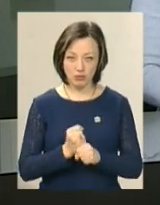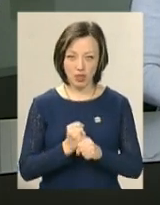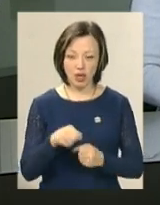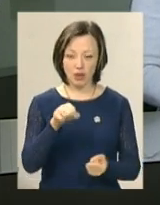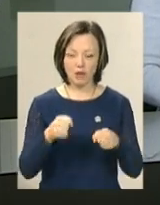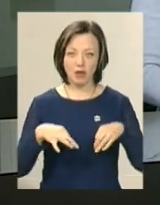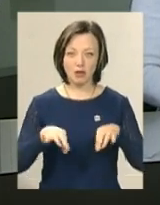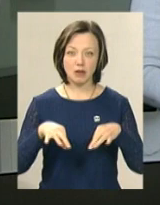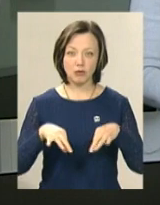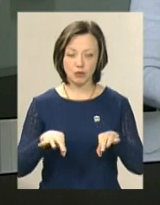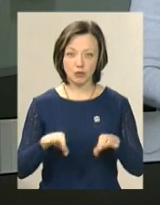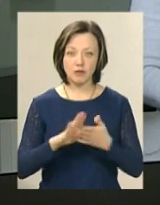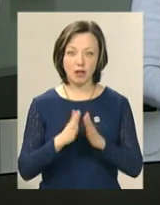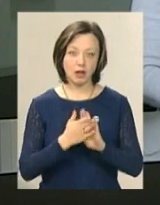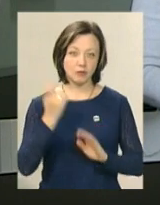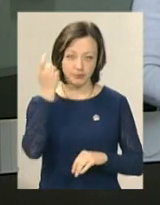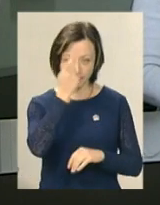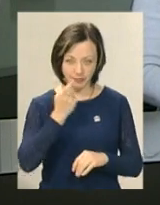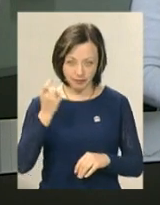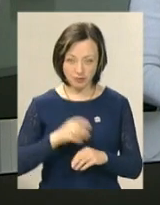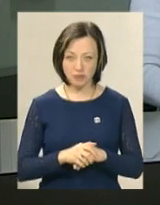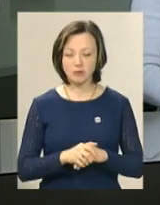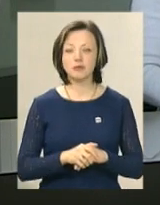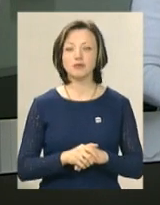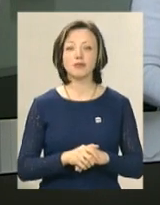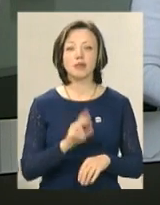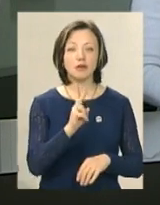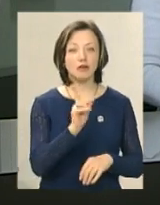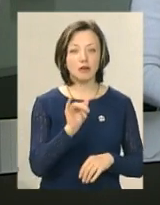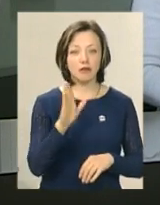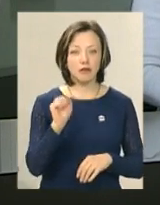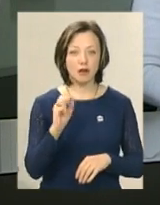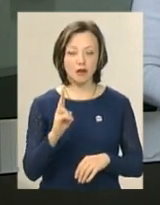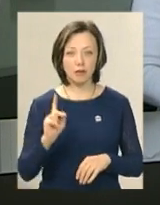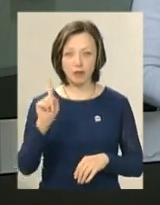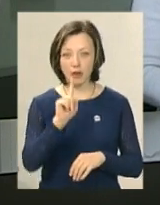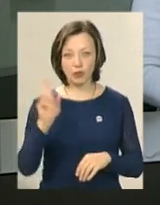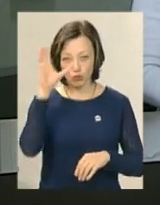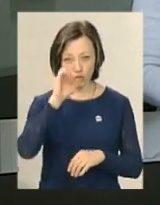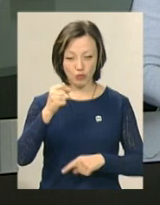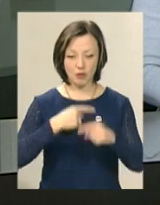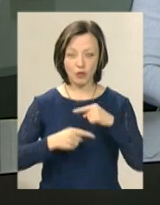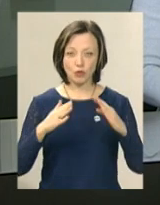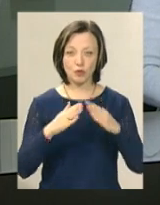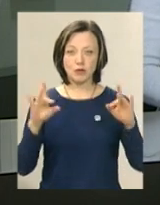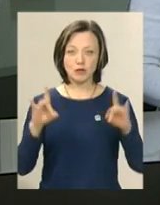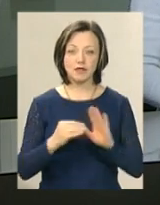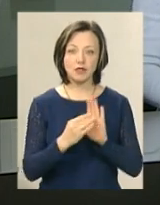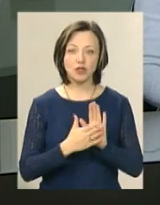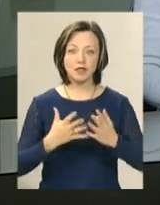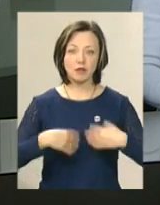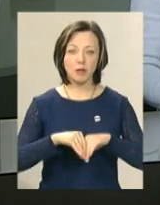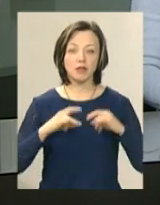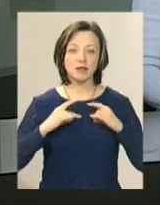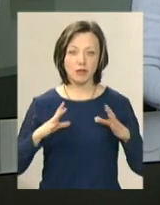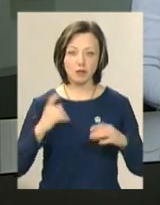керування транспортним засобом у стані алкогольного сп'яніння. Михайло Кривок у першій ночі повертався додому з ресторану, де відзначав сімейне